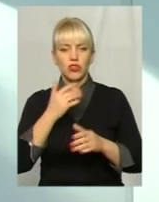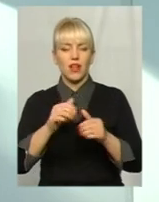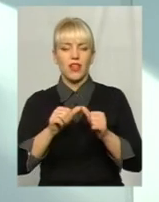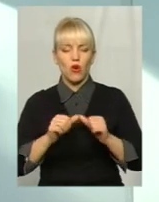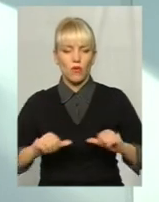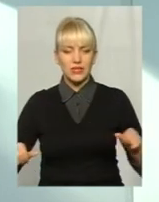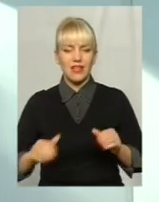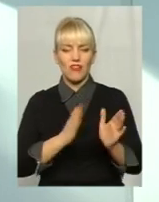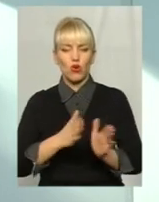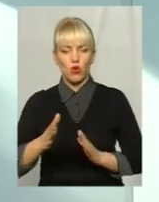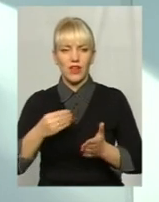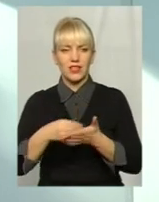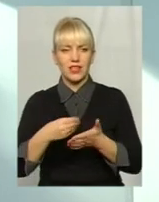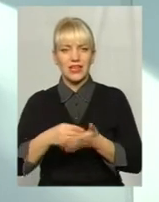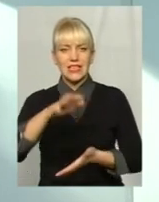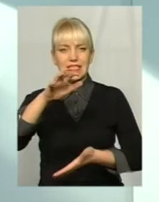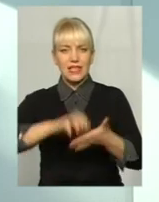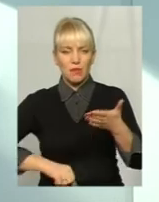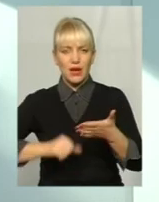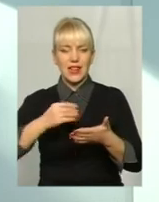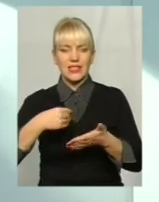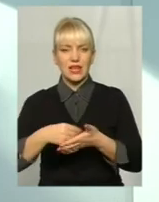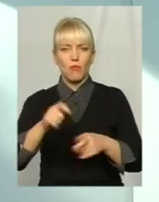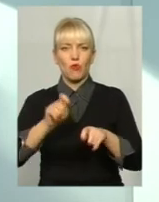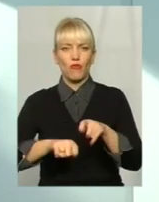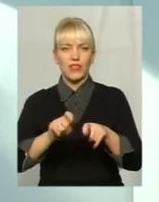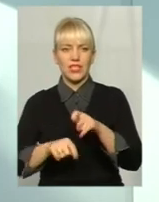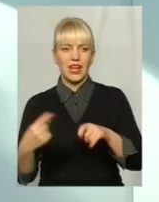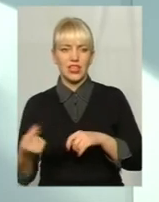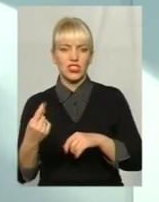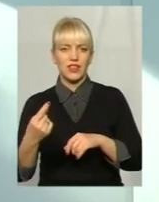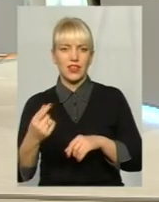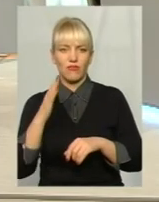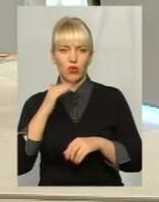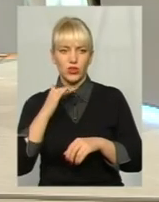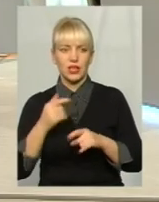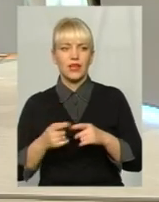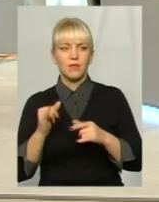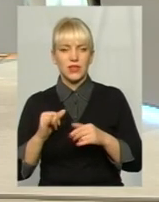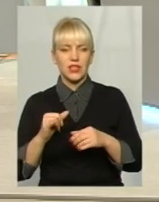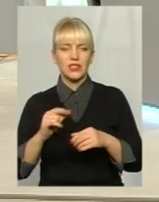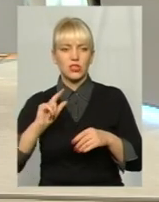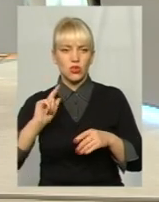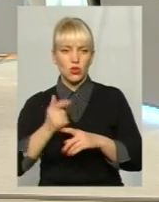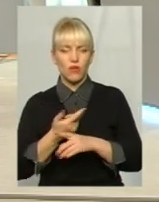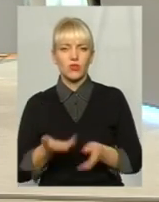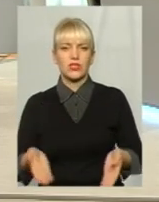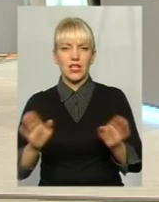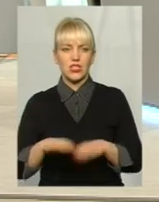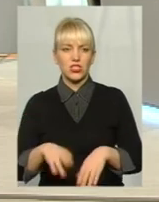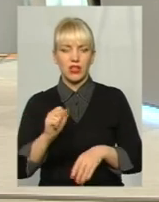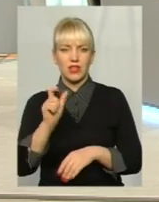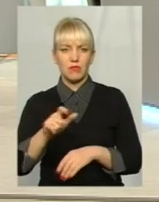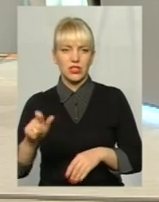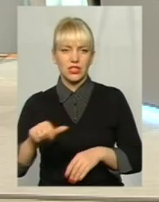регулювання тарифів забрала з тарифа повірку лічильників води. Тобто їх знову за гроші залишають. на мешканців.